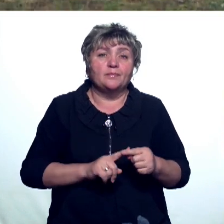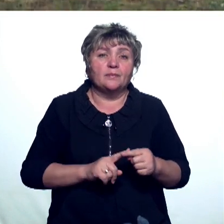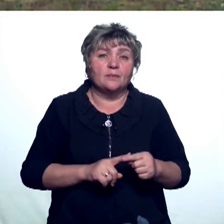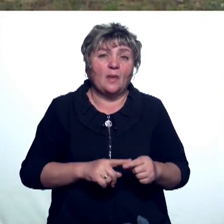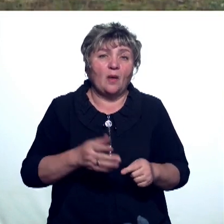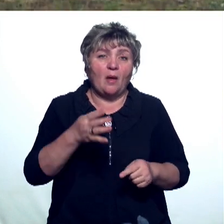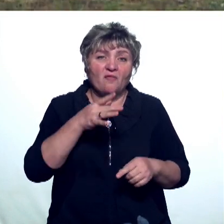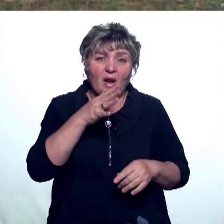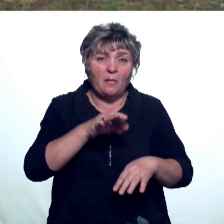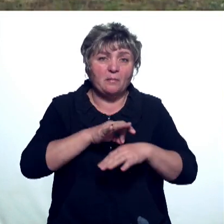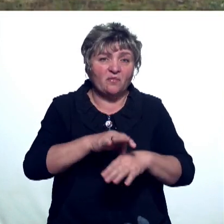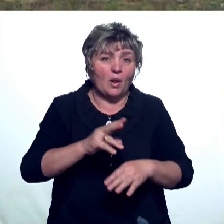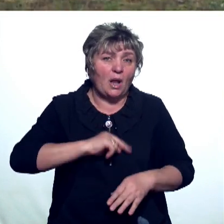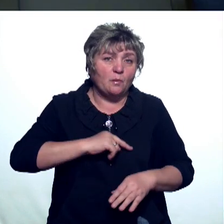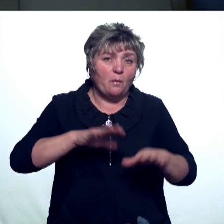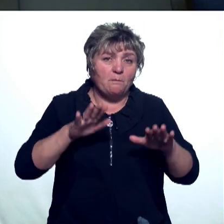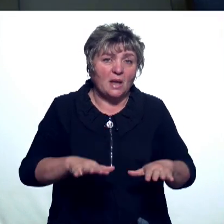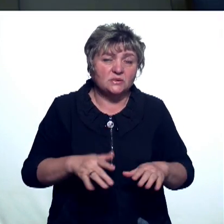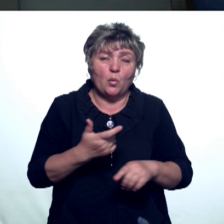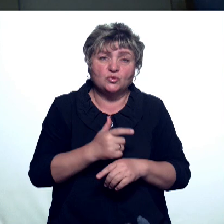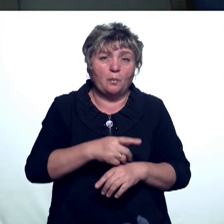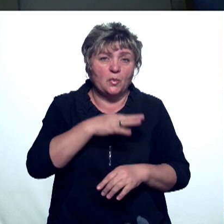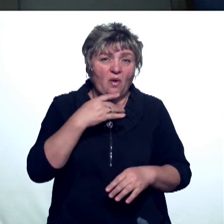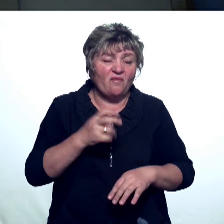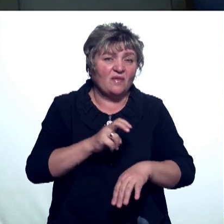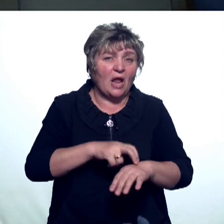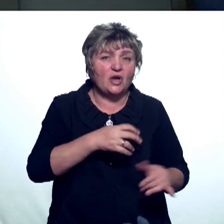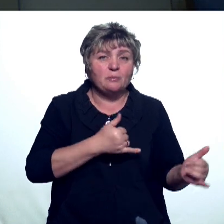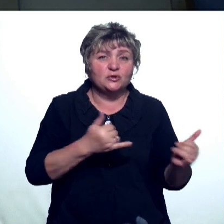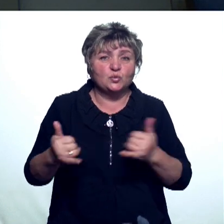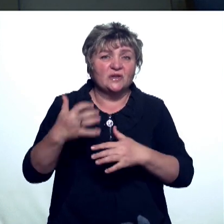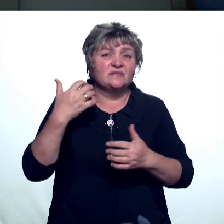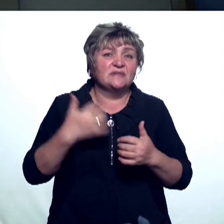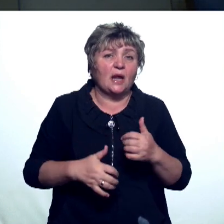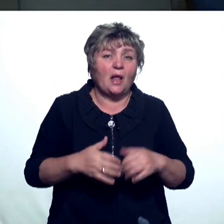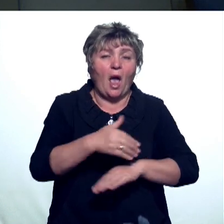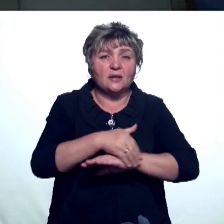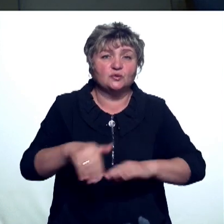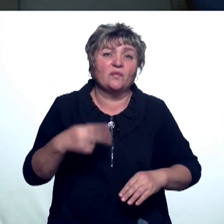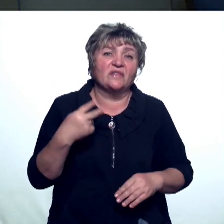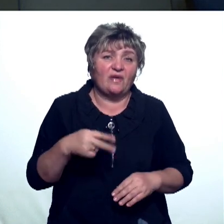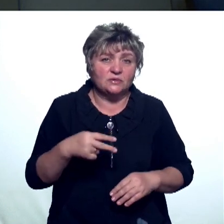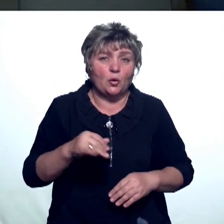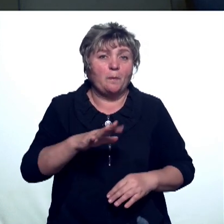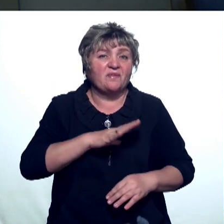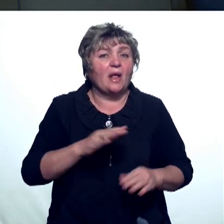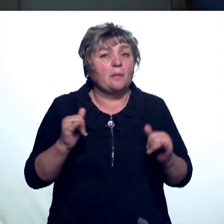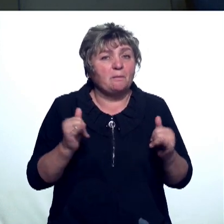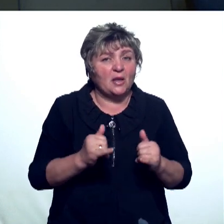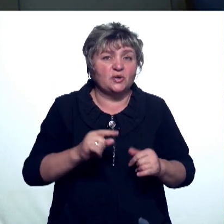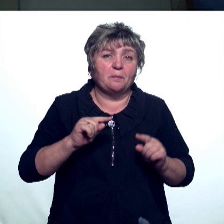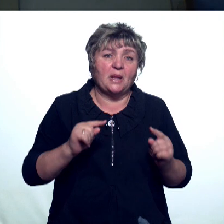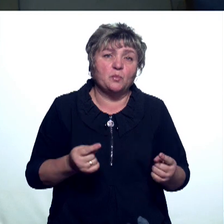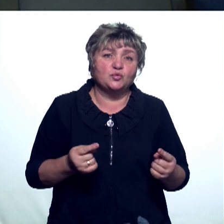Проводим времени на рабочем месте очень много. Врач в среднем обслуживает адресов 20. Но бывает и меньше, потому